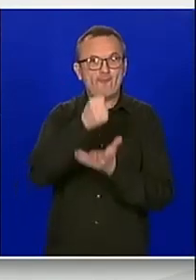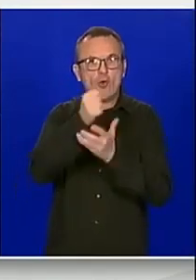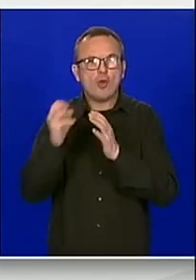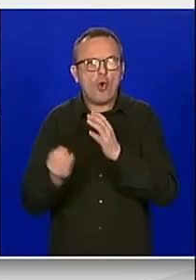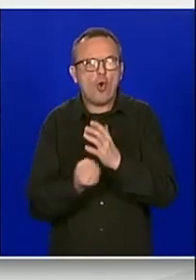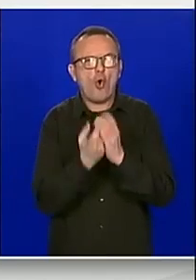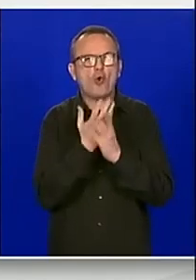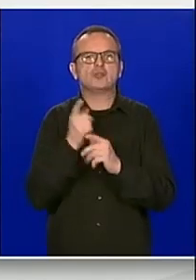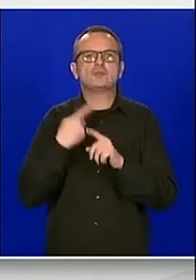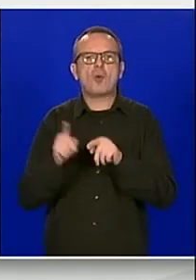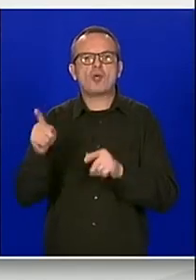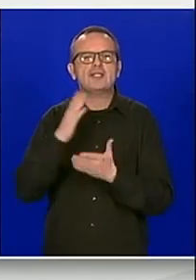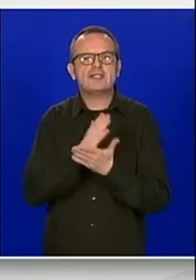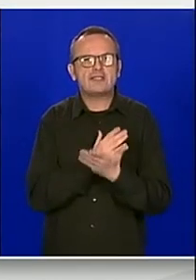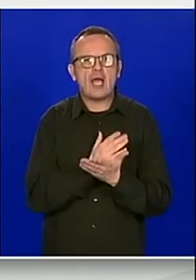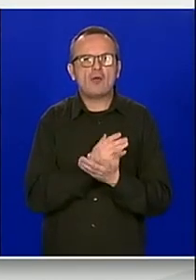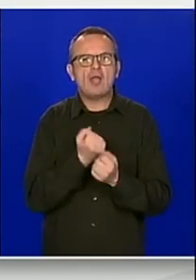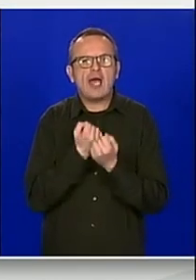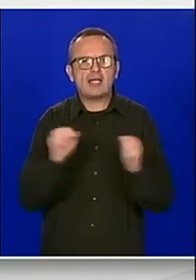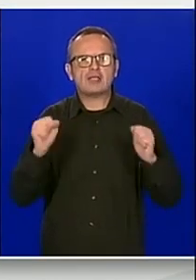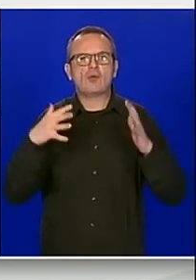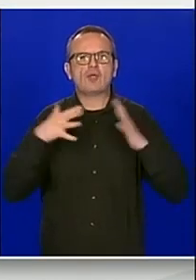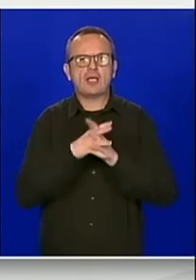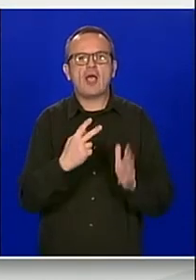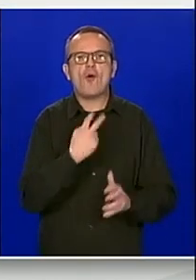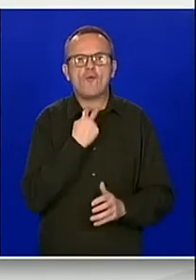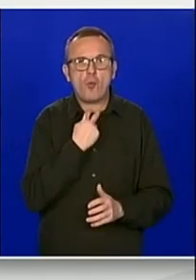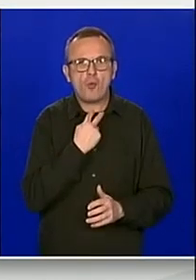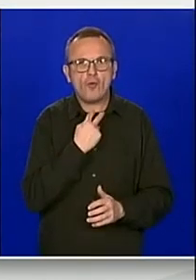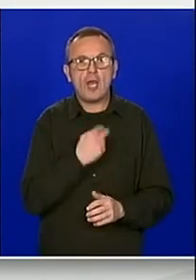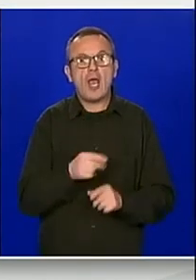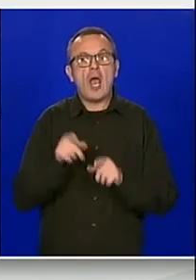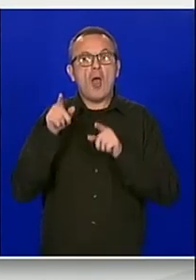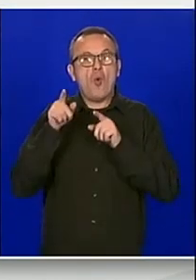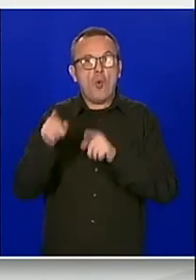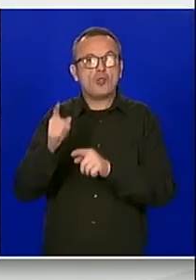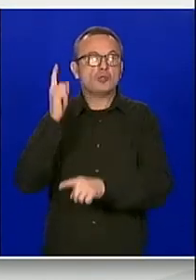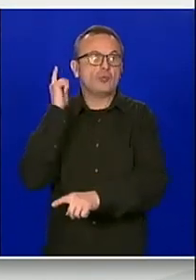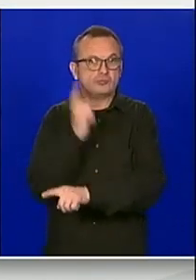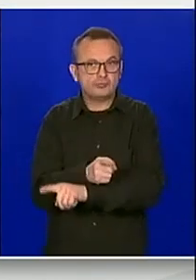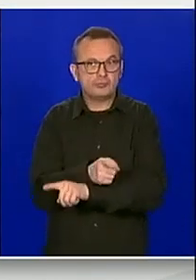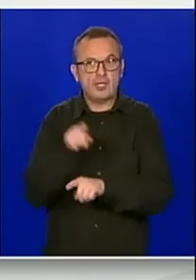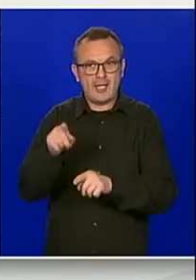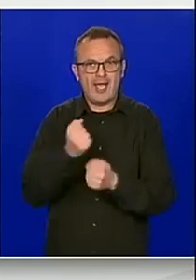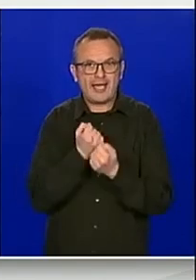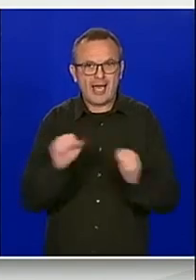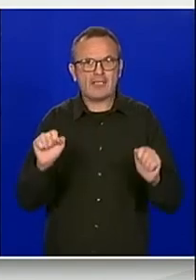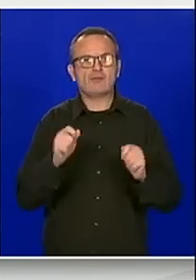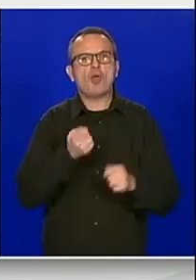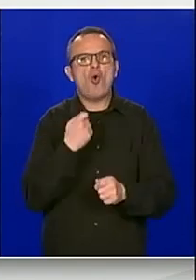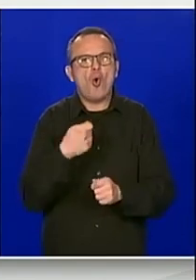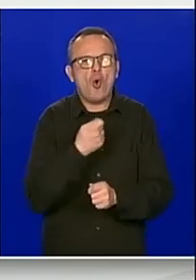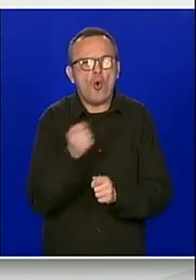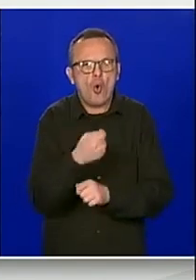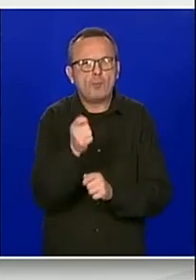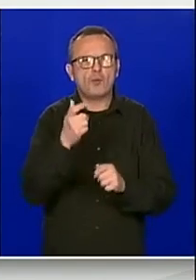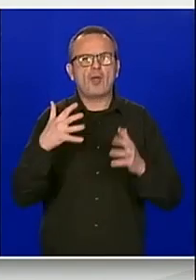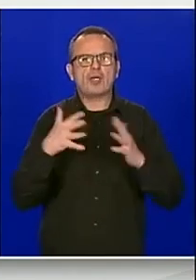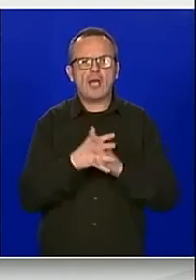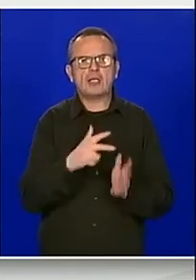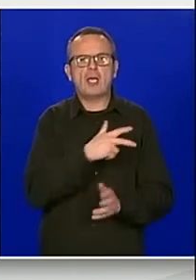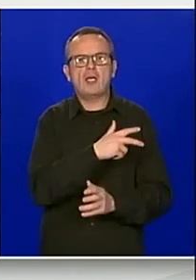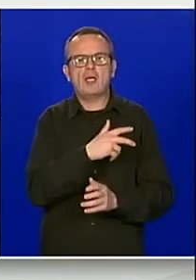je zakonom o obnovi i razvoju grada Vukovara, te je istim određeno da su obnova i razvoj grada Vukovara od posebnog